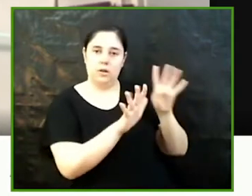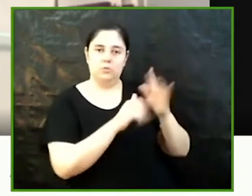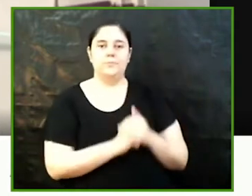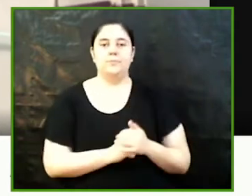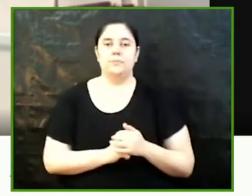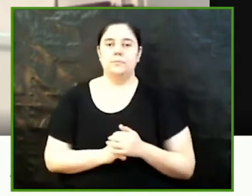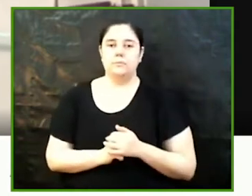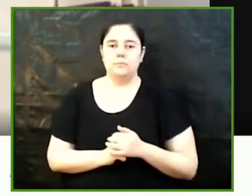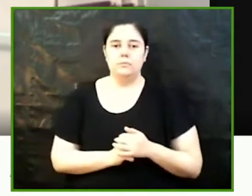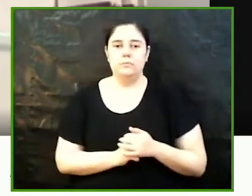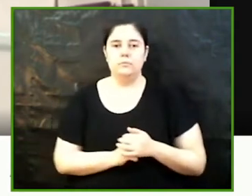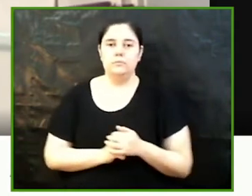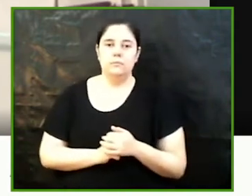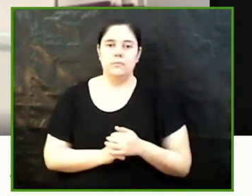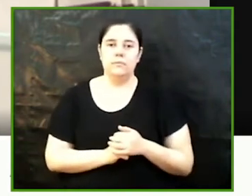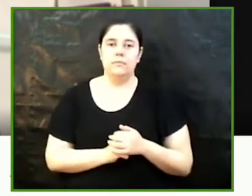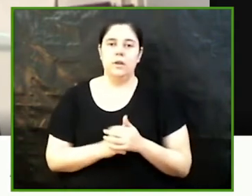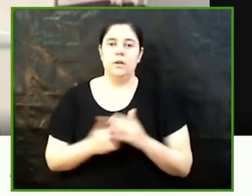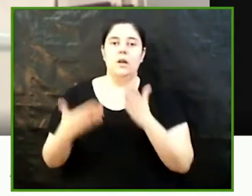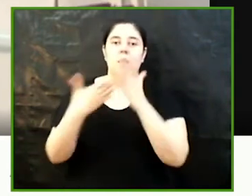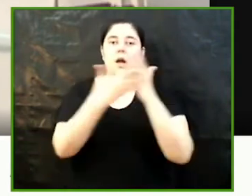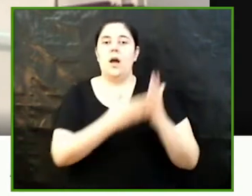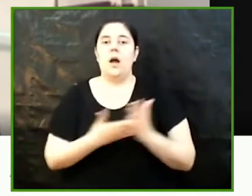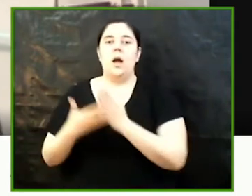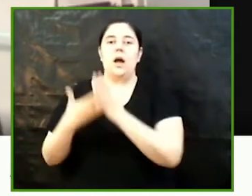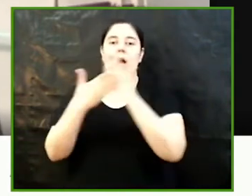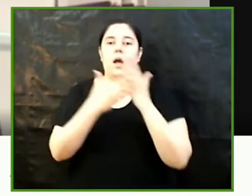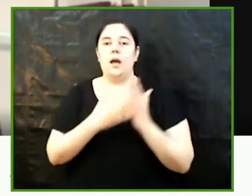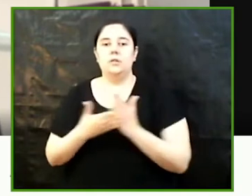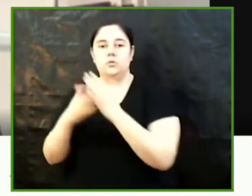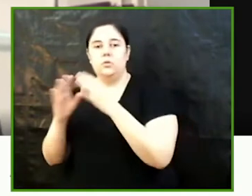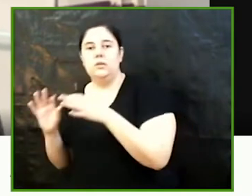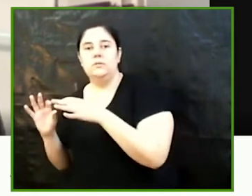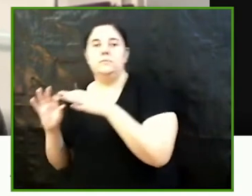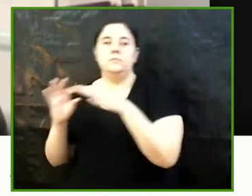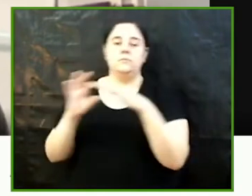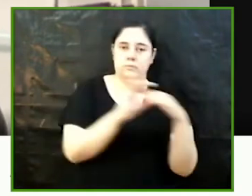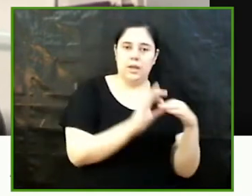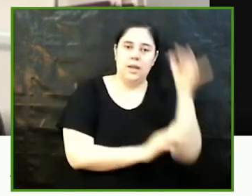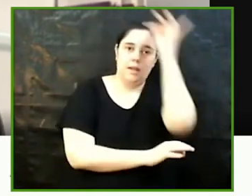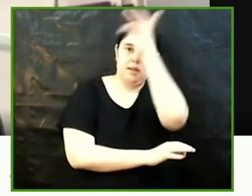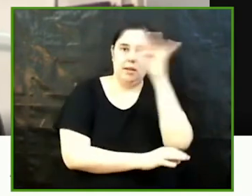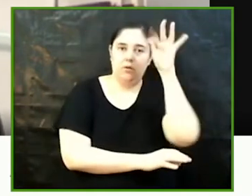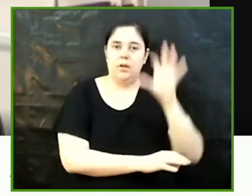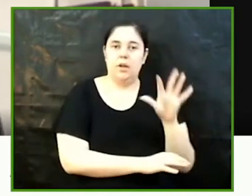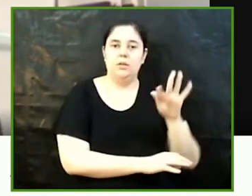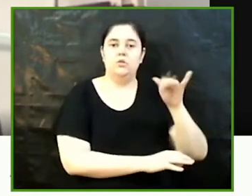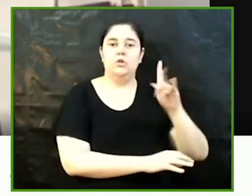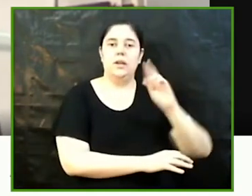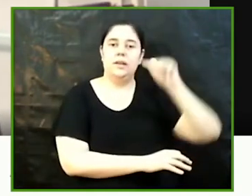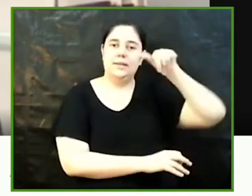voltant de la teoria del tokenism de Canter on se situen les dones dins de les organitzacions